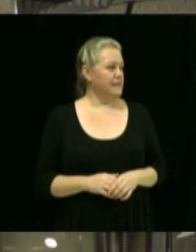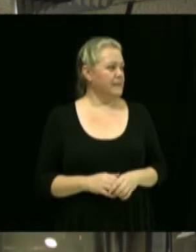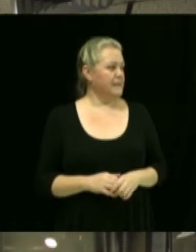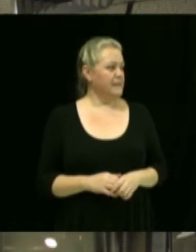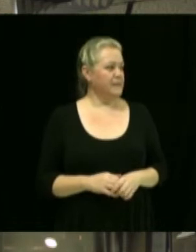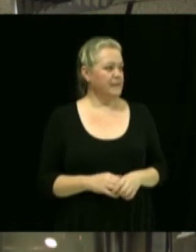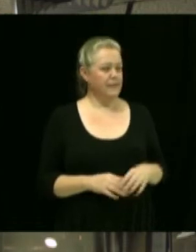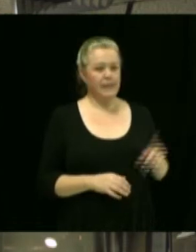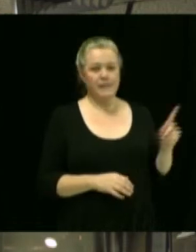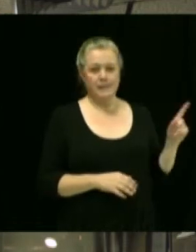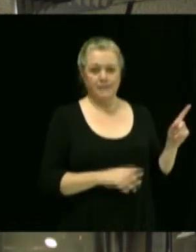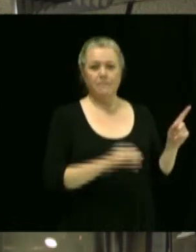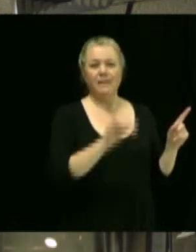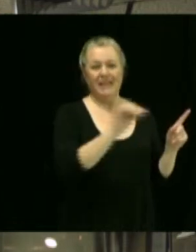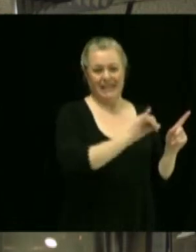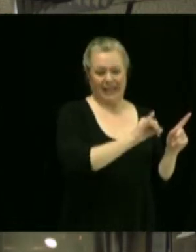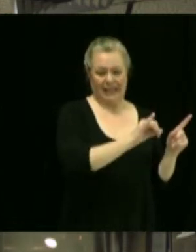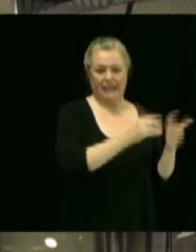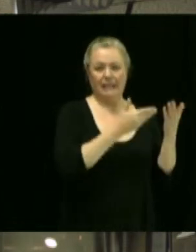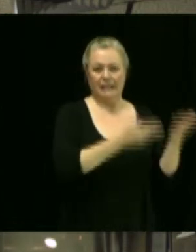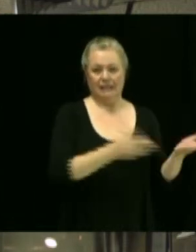Yannick? Alexandre?